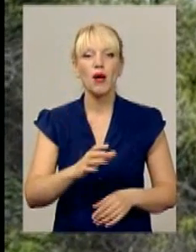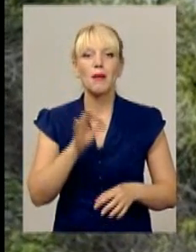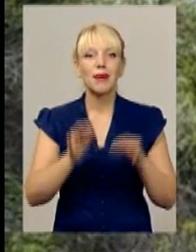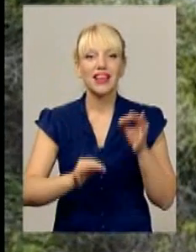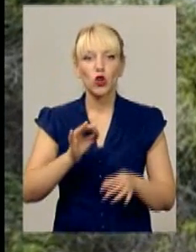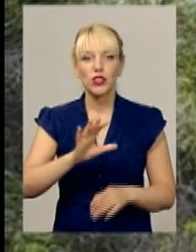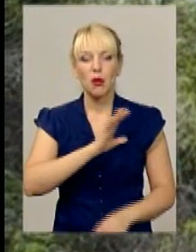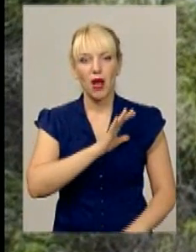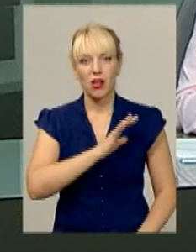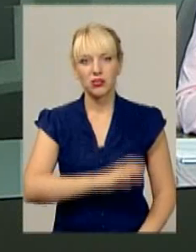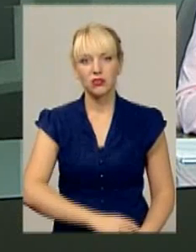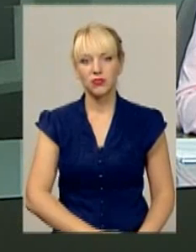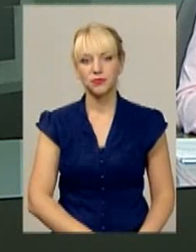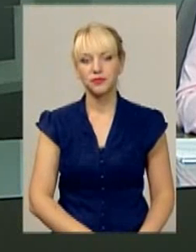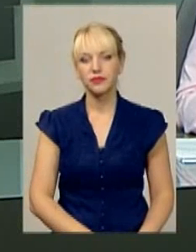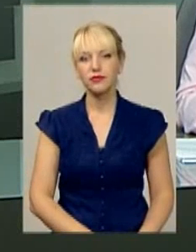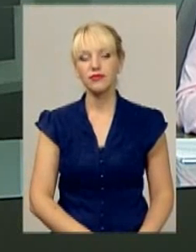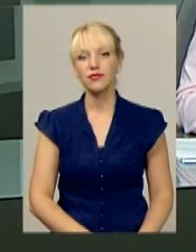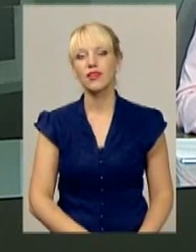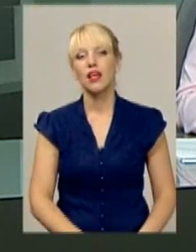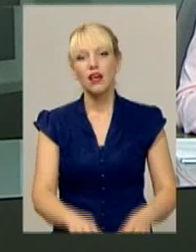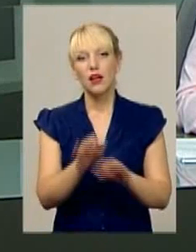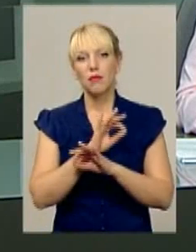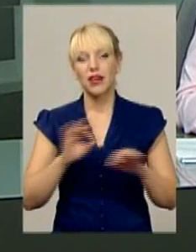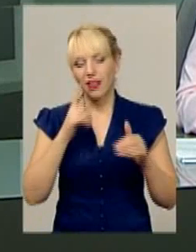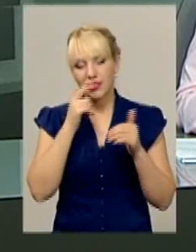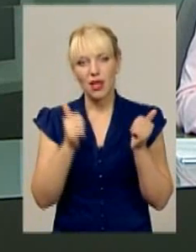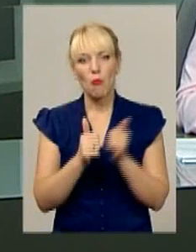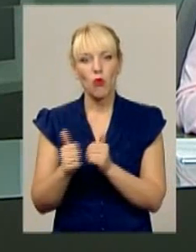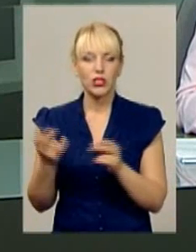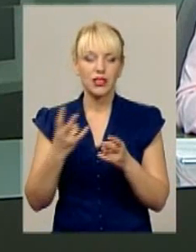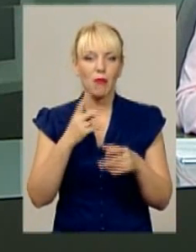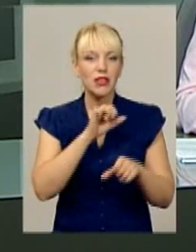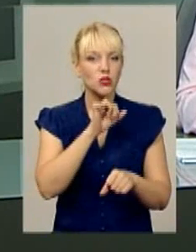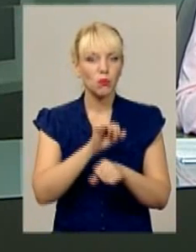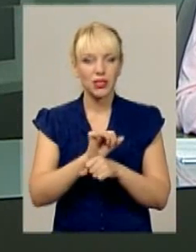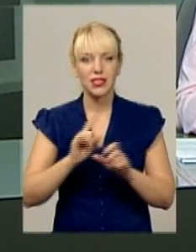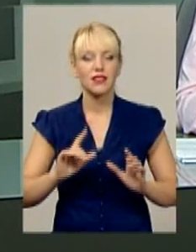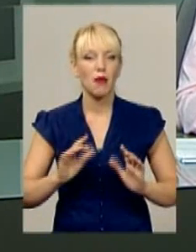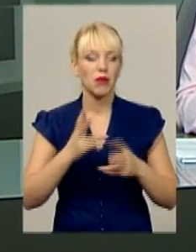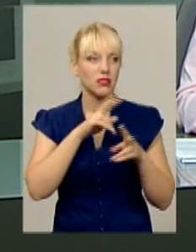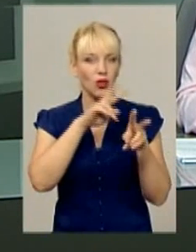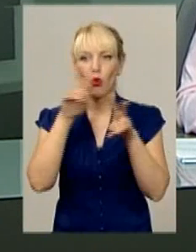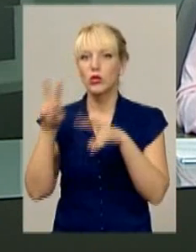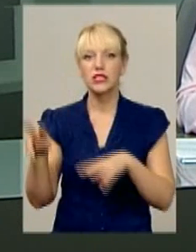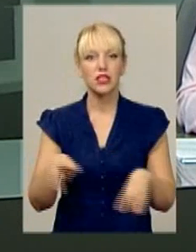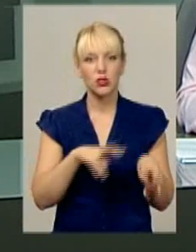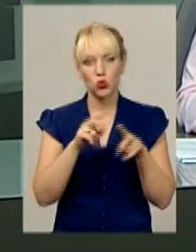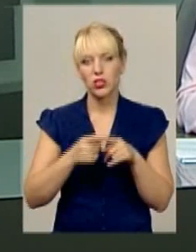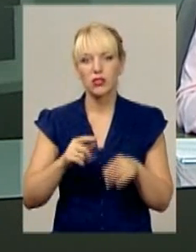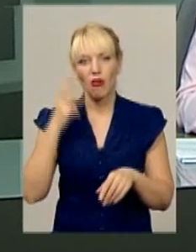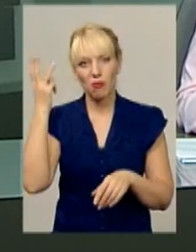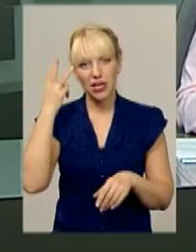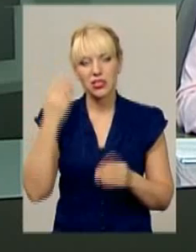Для інформаційного випуску. Перекрасний поруч. Варто лише зупинитися, намить та озернутися. У Хмельницькому